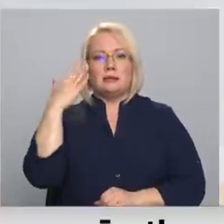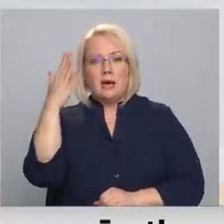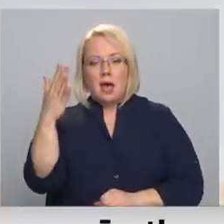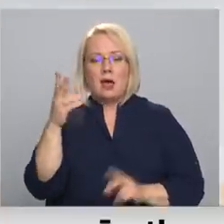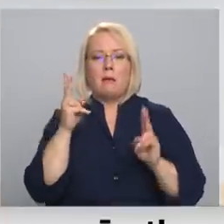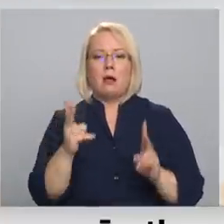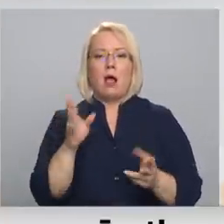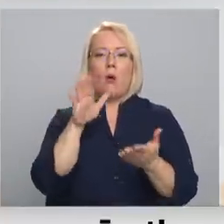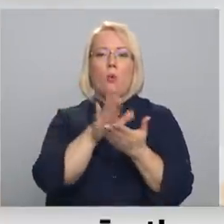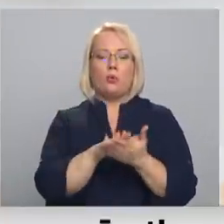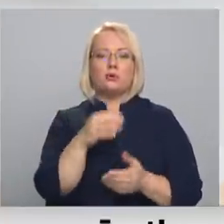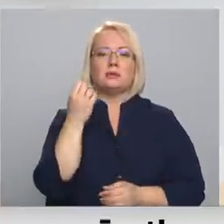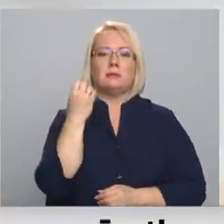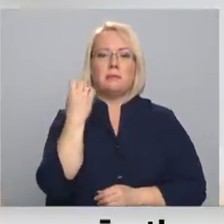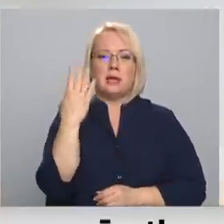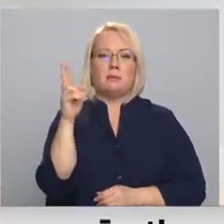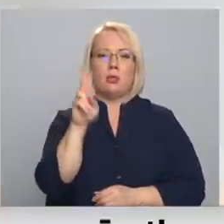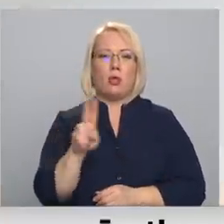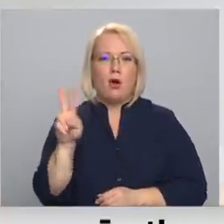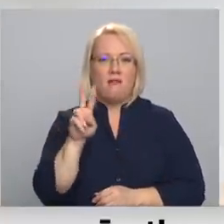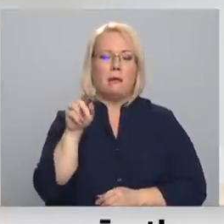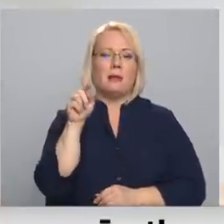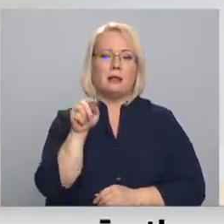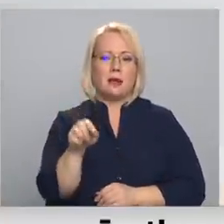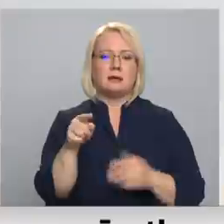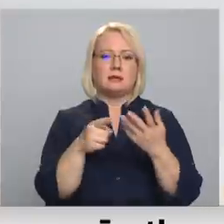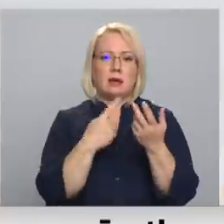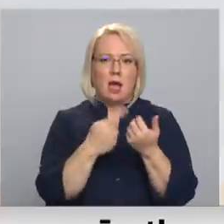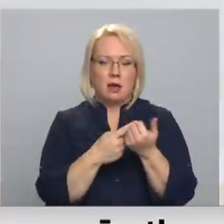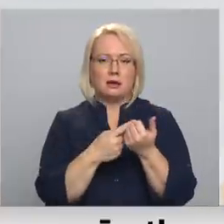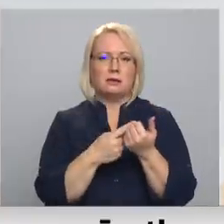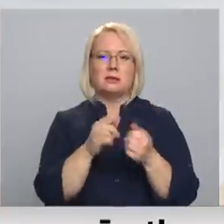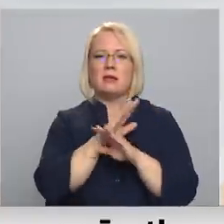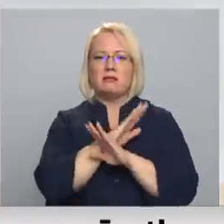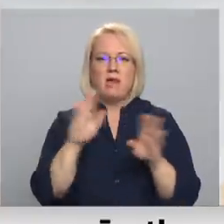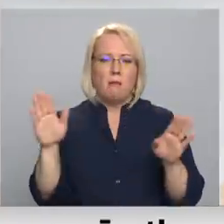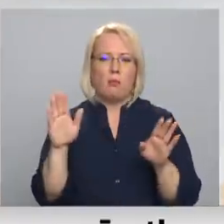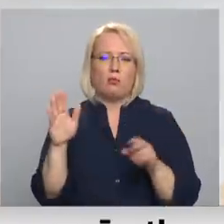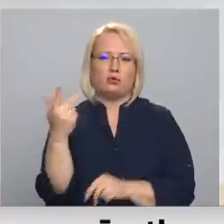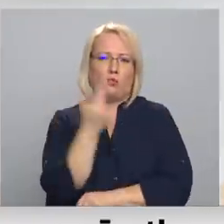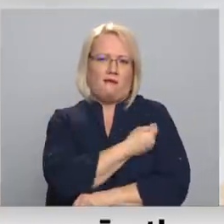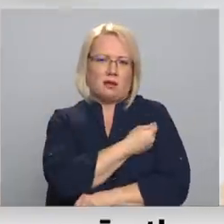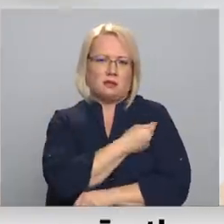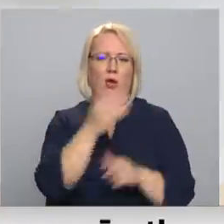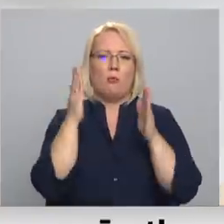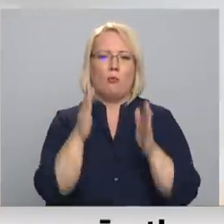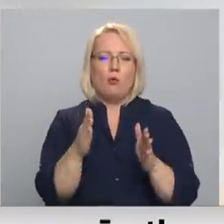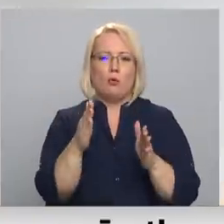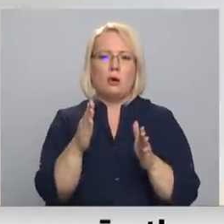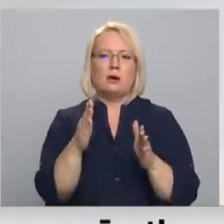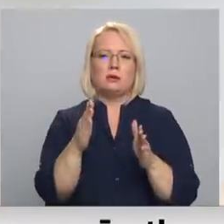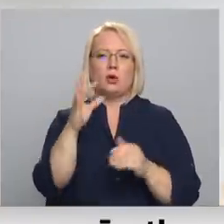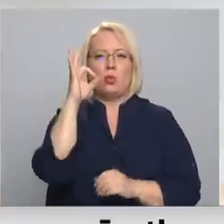uz 15. novembri tas, kai nebūs novakcinējušies, būs vainu